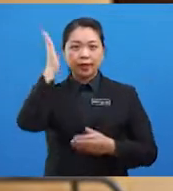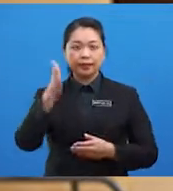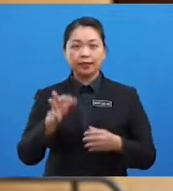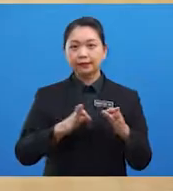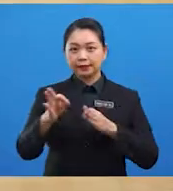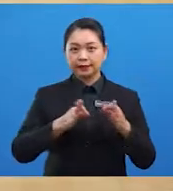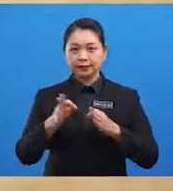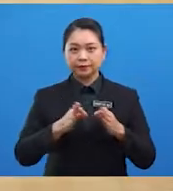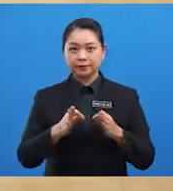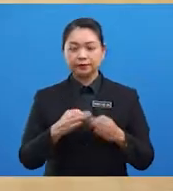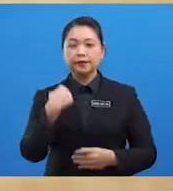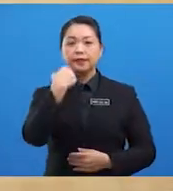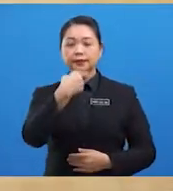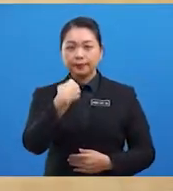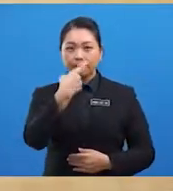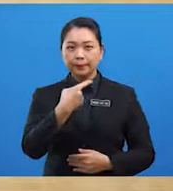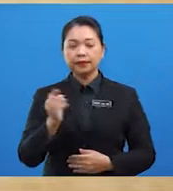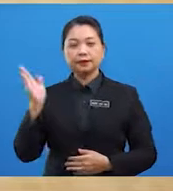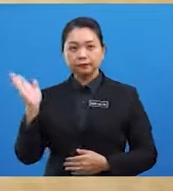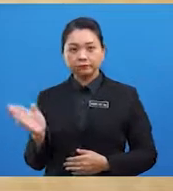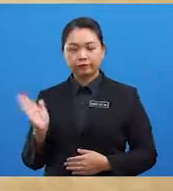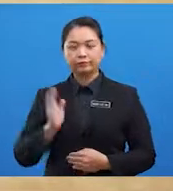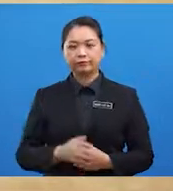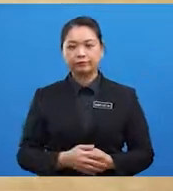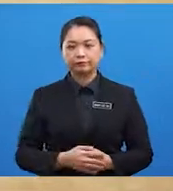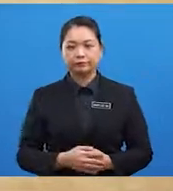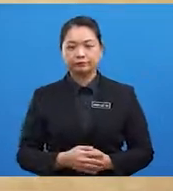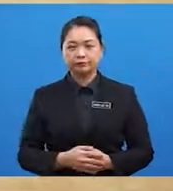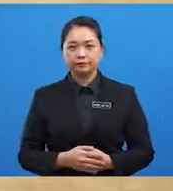menerangkan siapakah dia Ibnu Majid